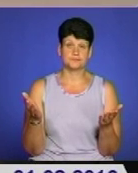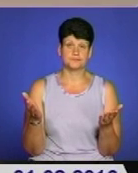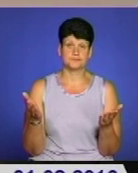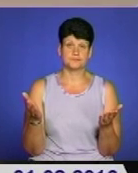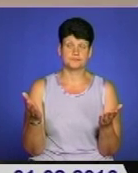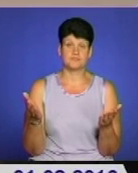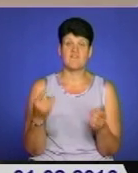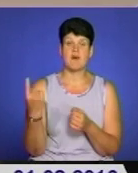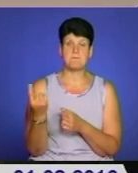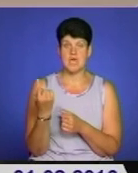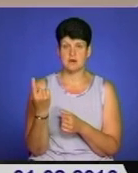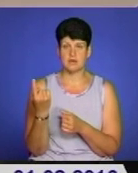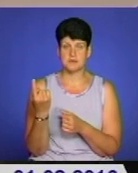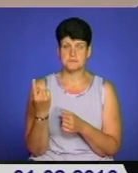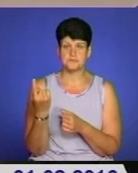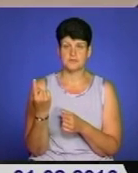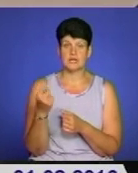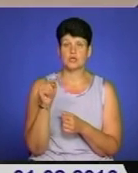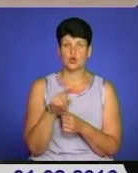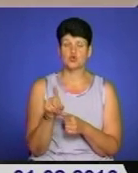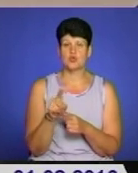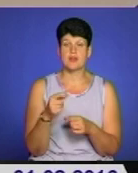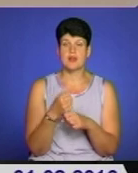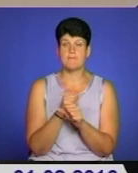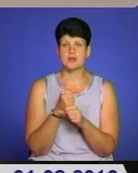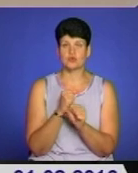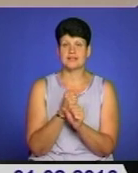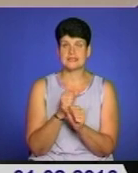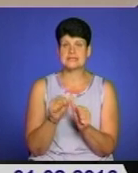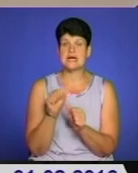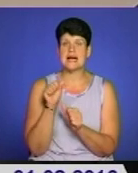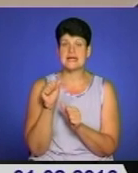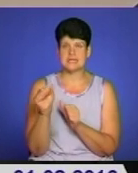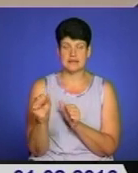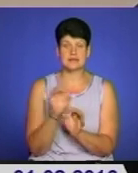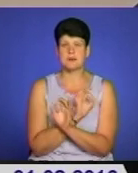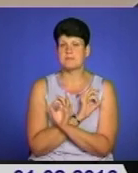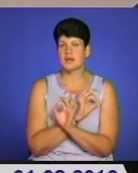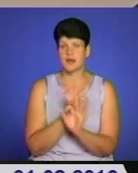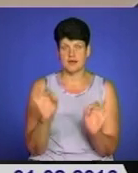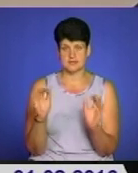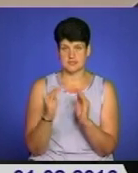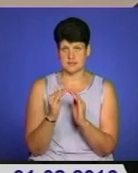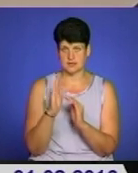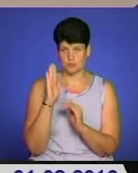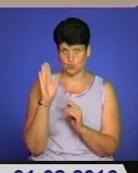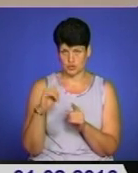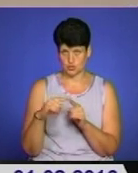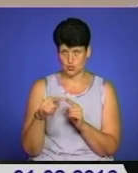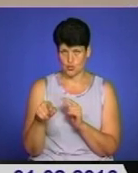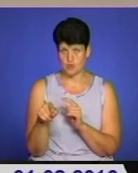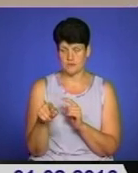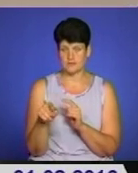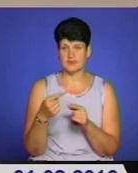Во-первых, то, що лабораторія відбувається відділено, це прекрасне здання, мабуть, скоро. Це,